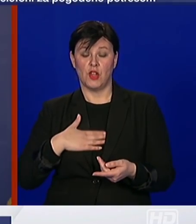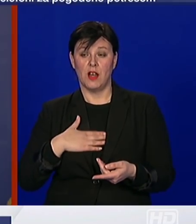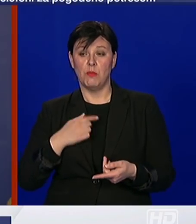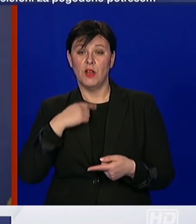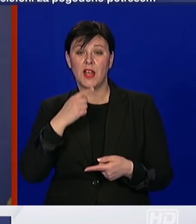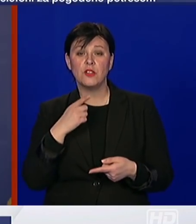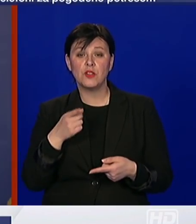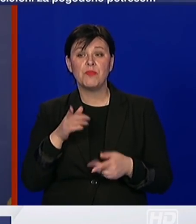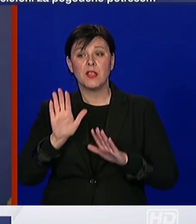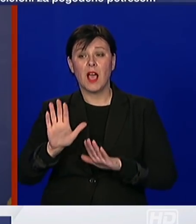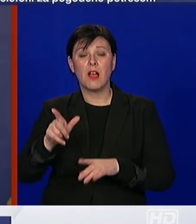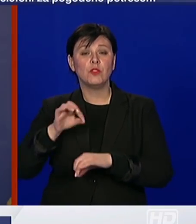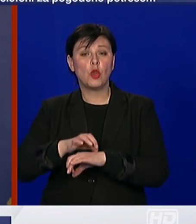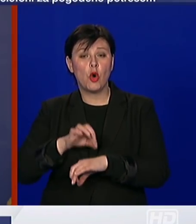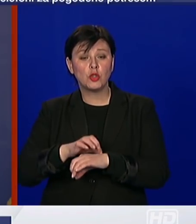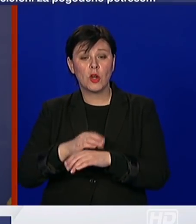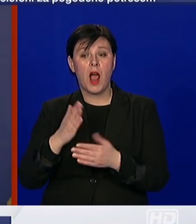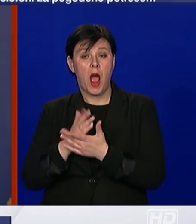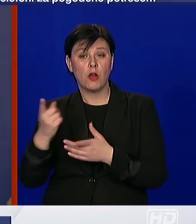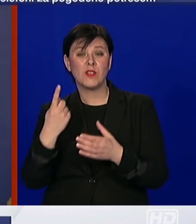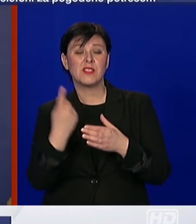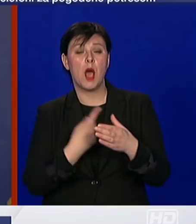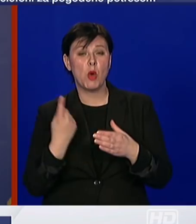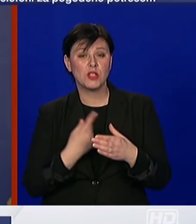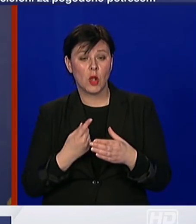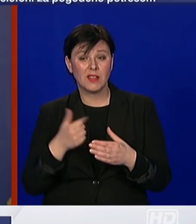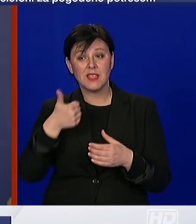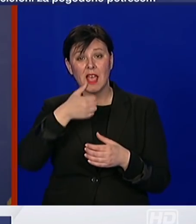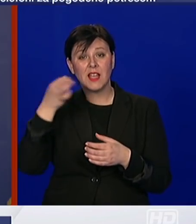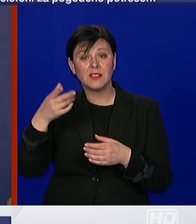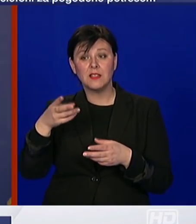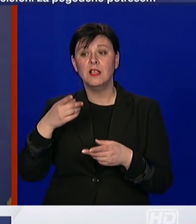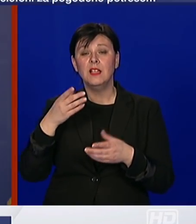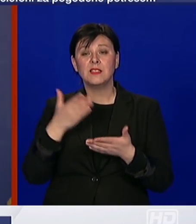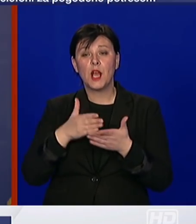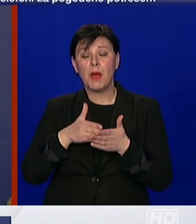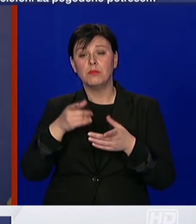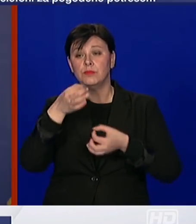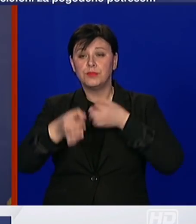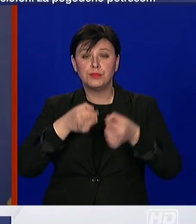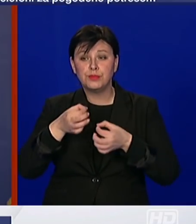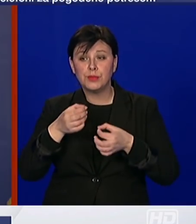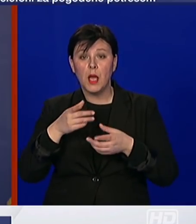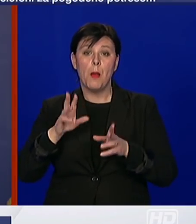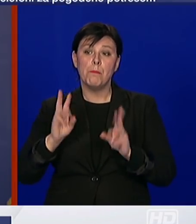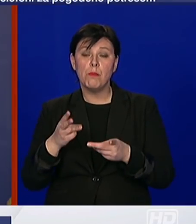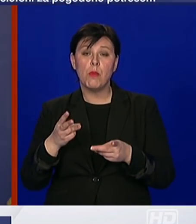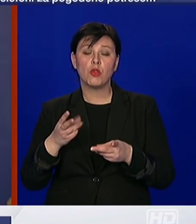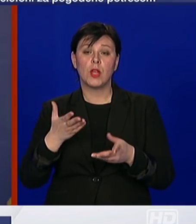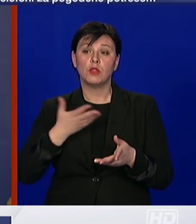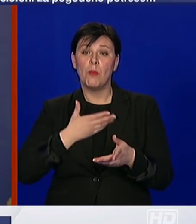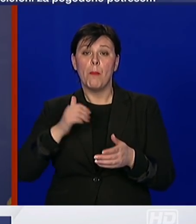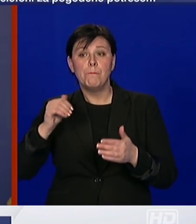razmišljamo o tome da dođe u samoizolaciju, jedan dan da ga se pobriše, da vidi jel on može možda imat kolonizaciju i tako.